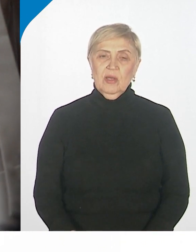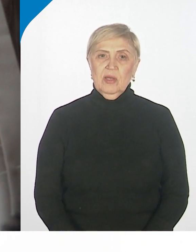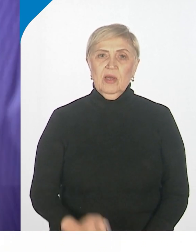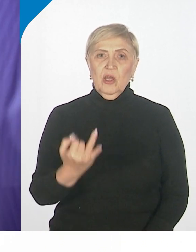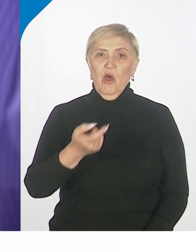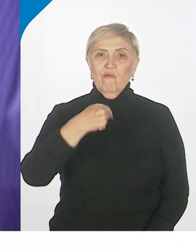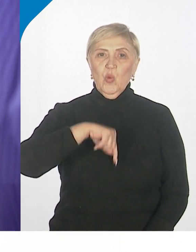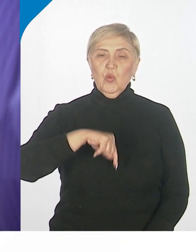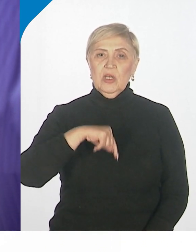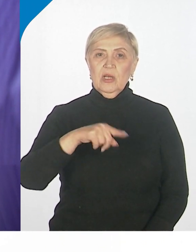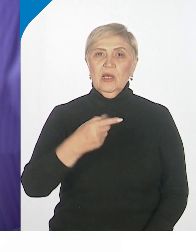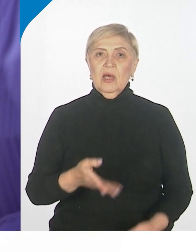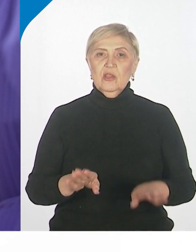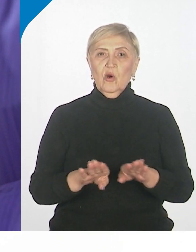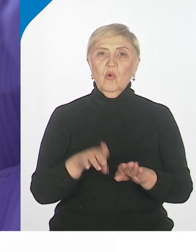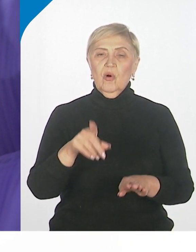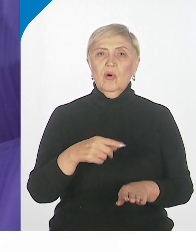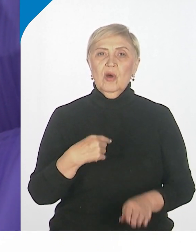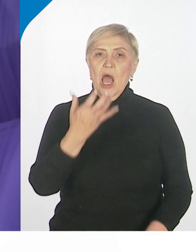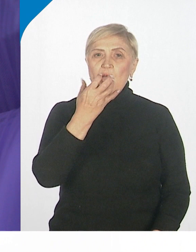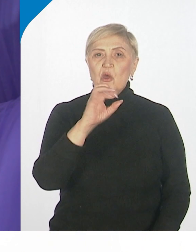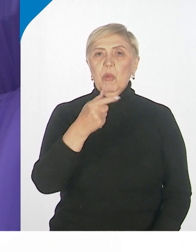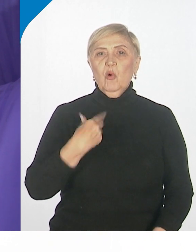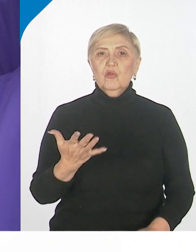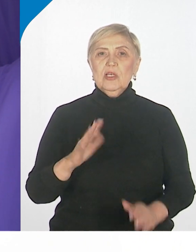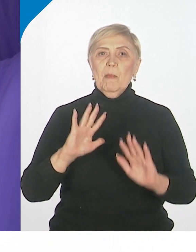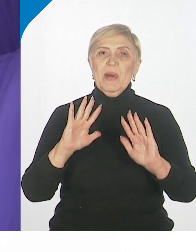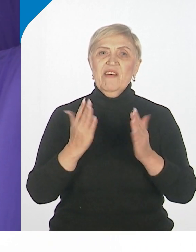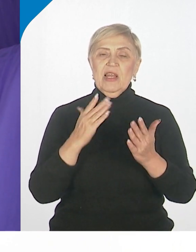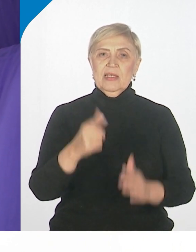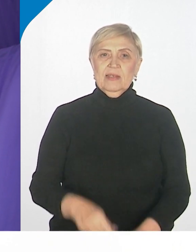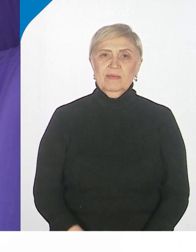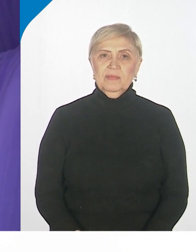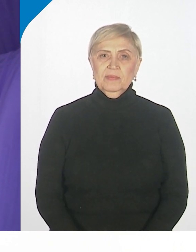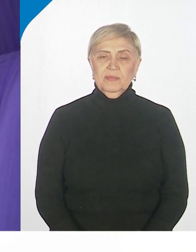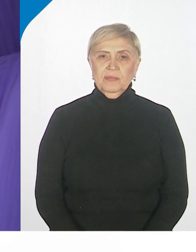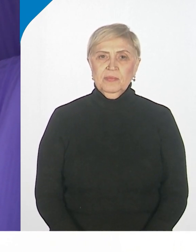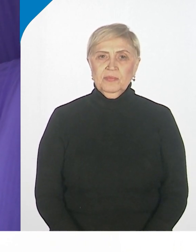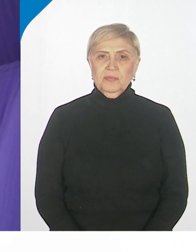внутри такое какое-то тепло появляется и когда вот